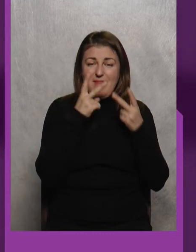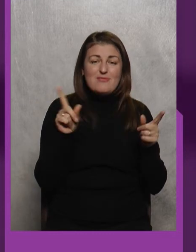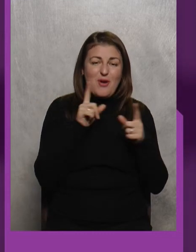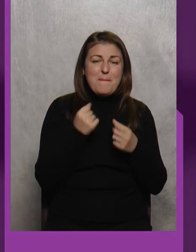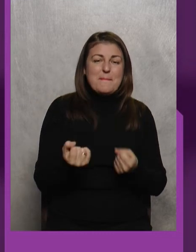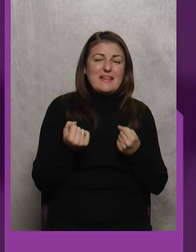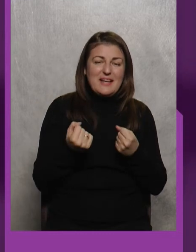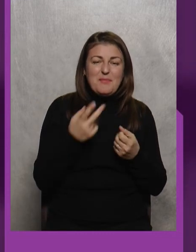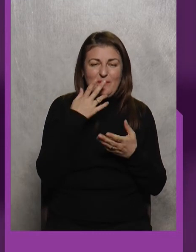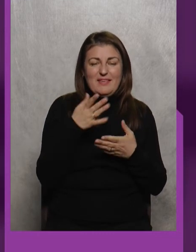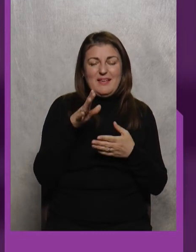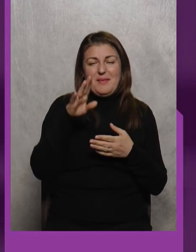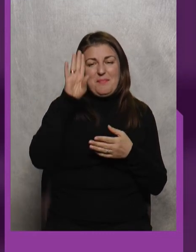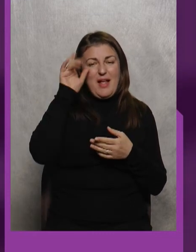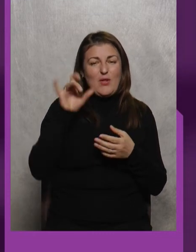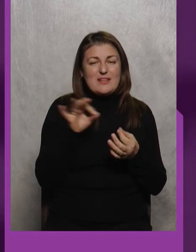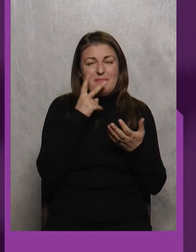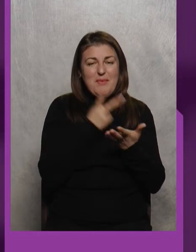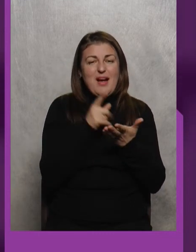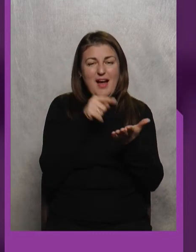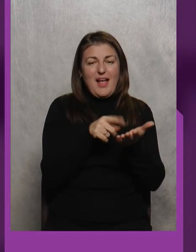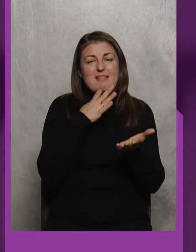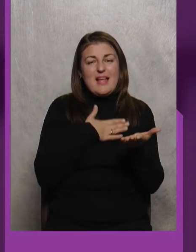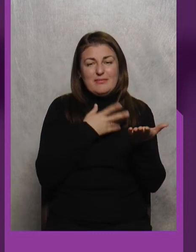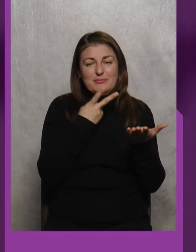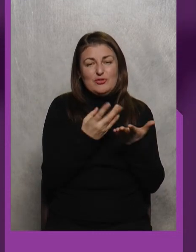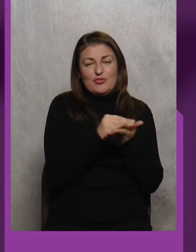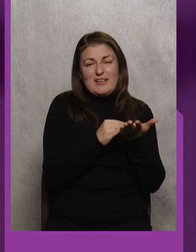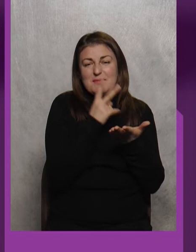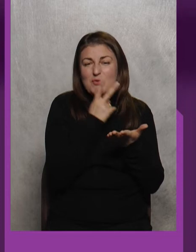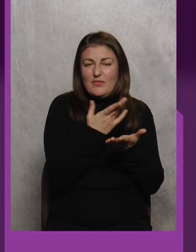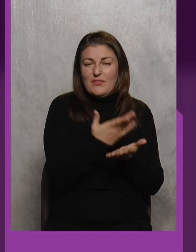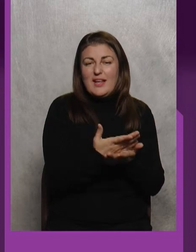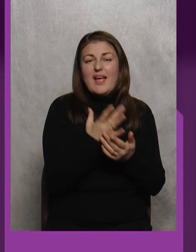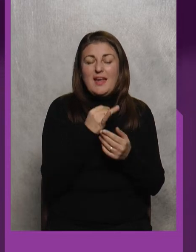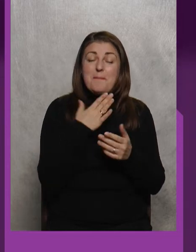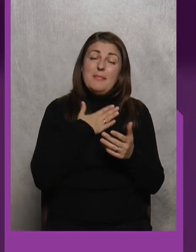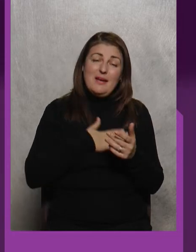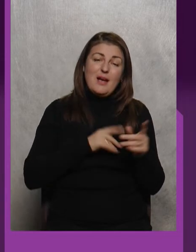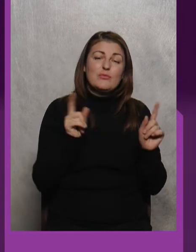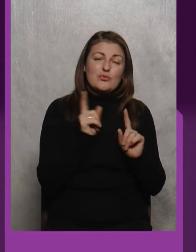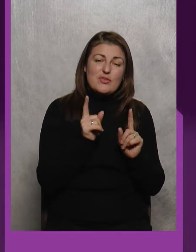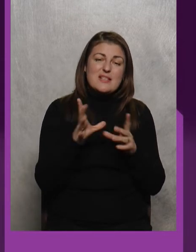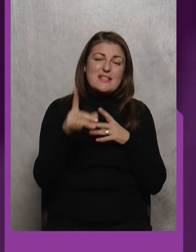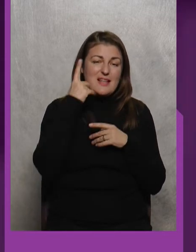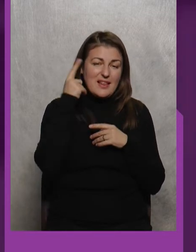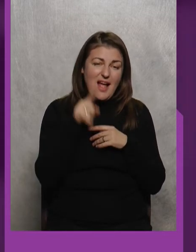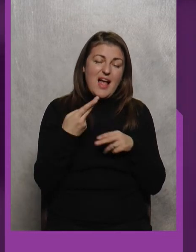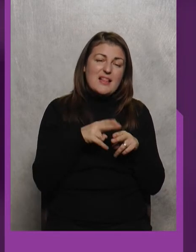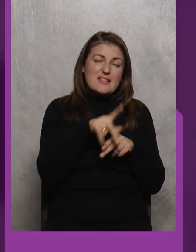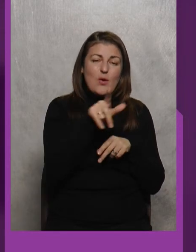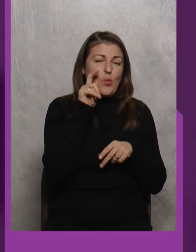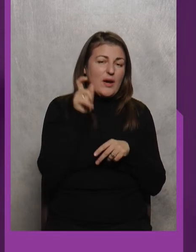підтримку, так, пан Олександр вказує нам, щоб ми ще раз подивилися І приємно, що знали ті